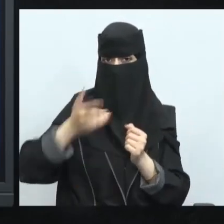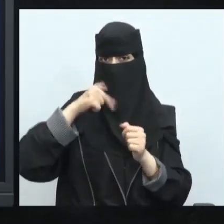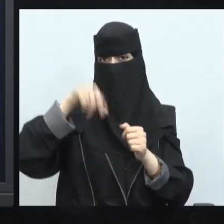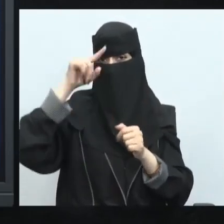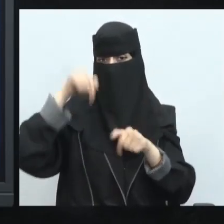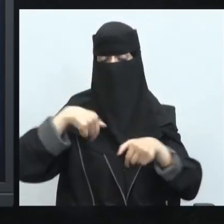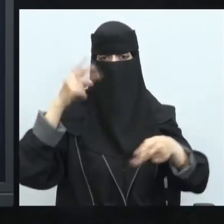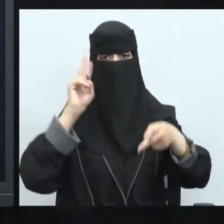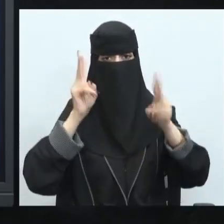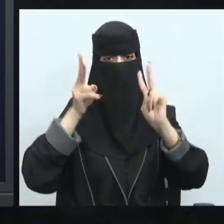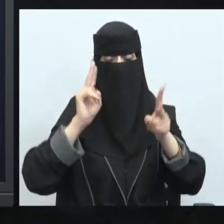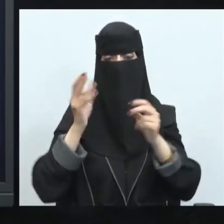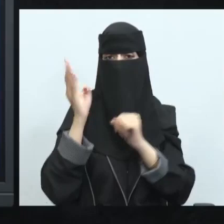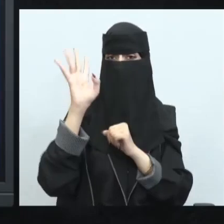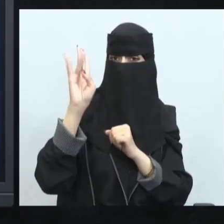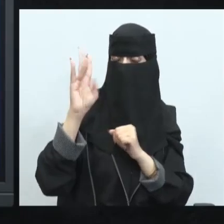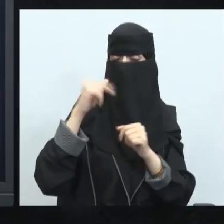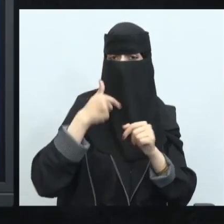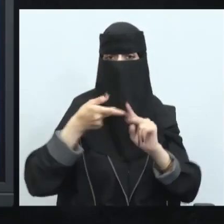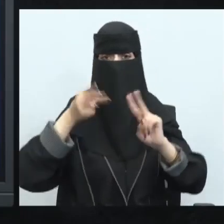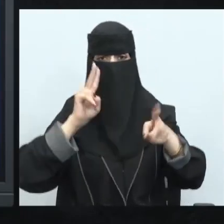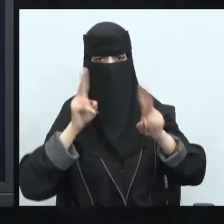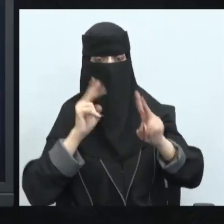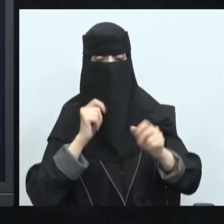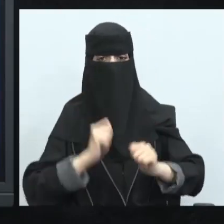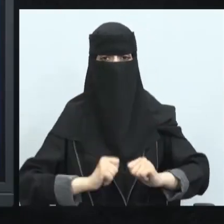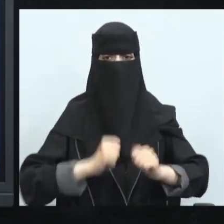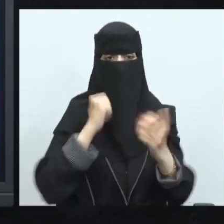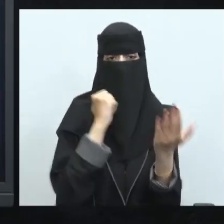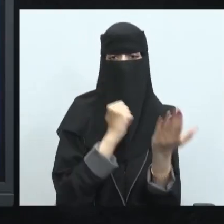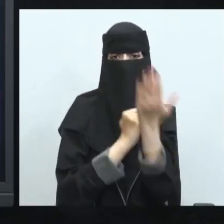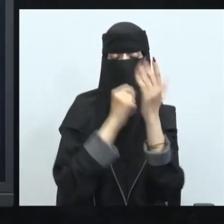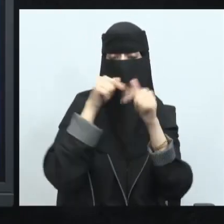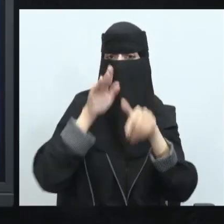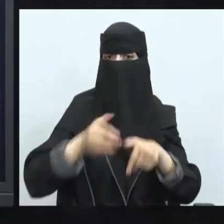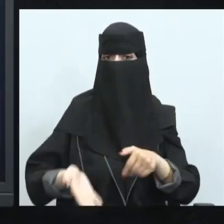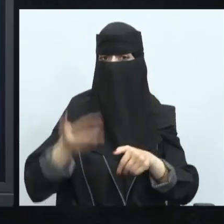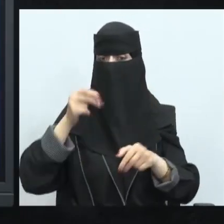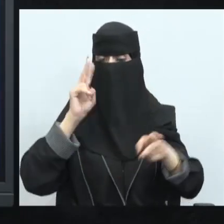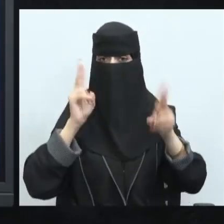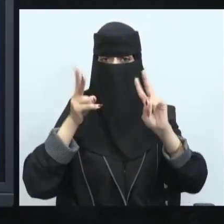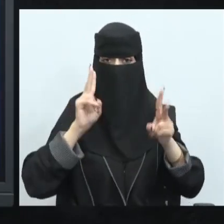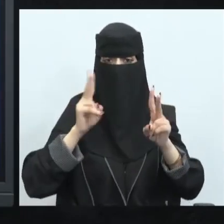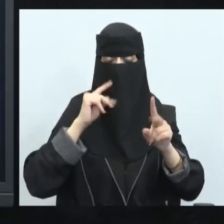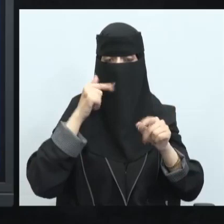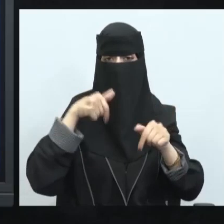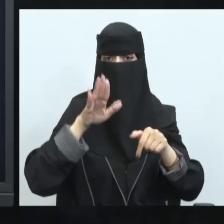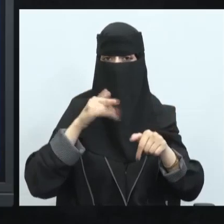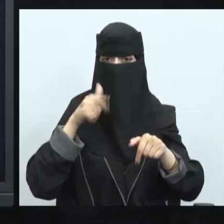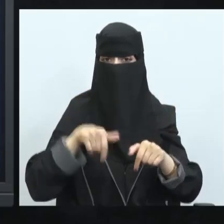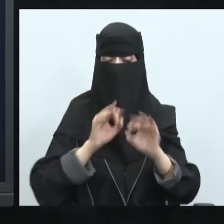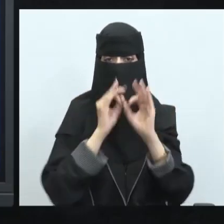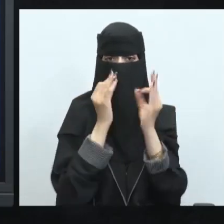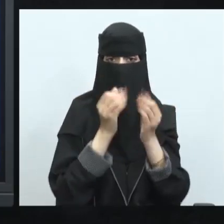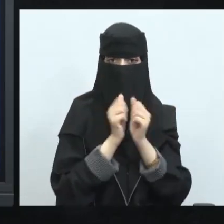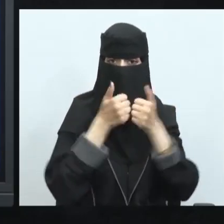كحفلات الزفاف الفعالية التي نقيمها مثلا في المناسبات العائلية أو المناسبات الوطنية حينما لا يكون هناك